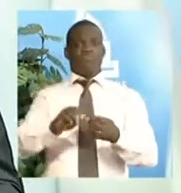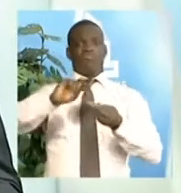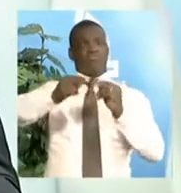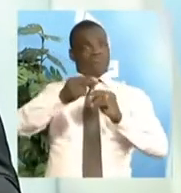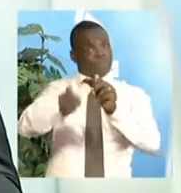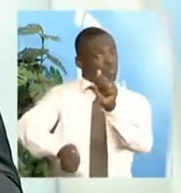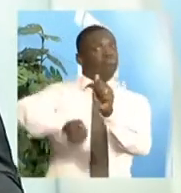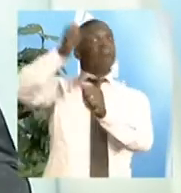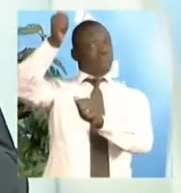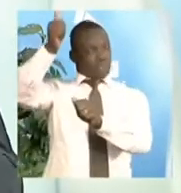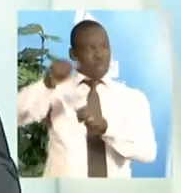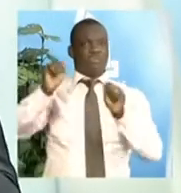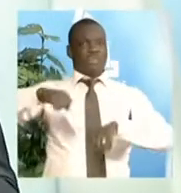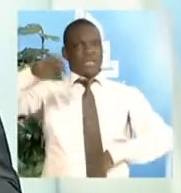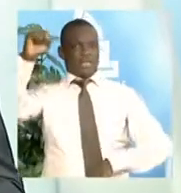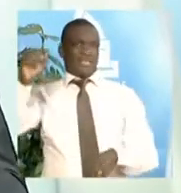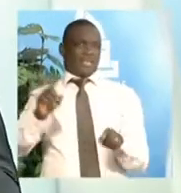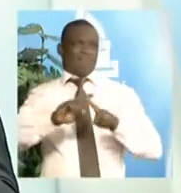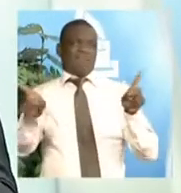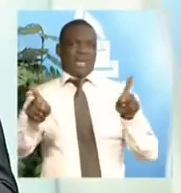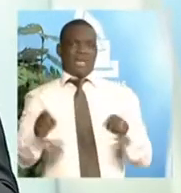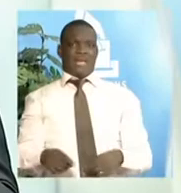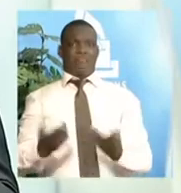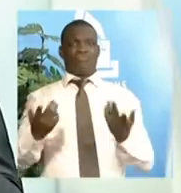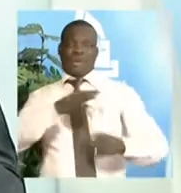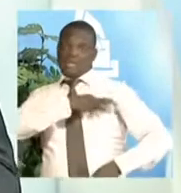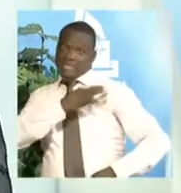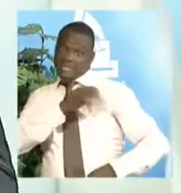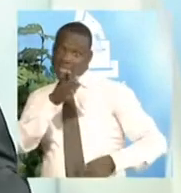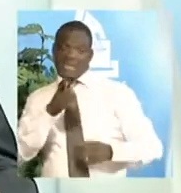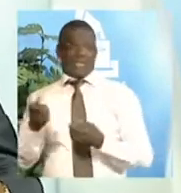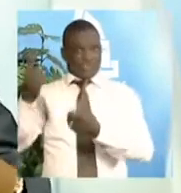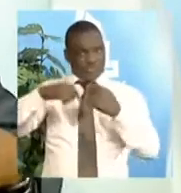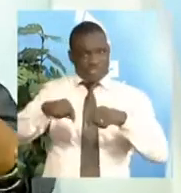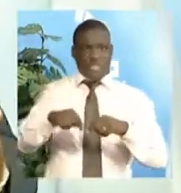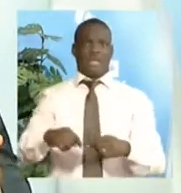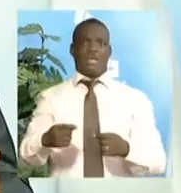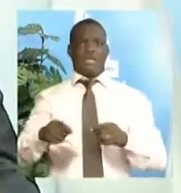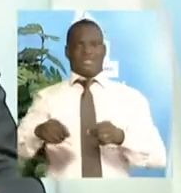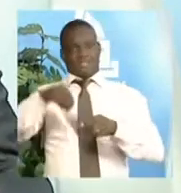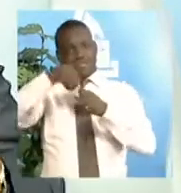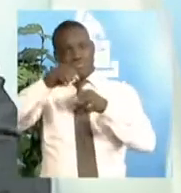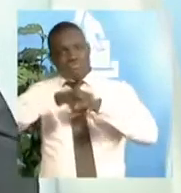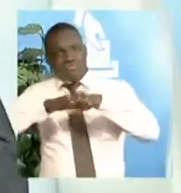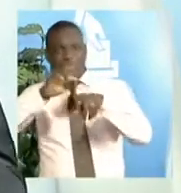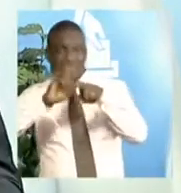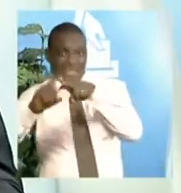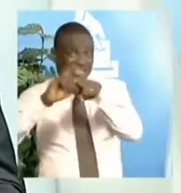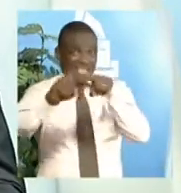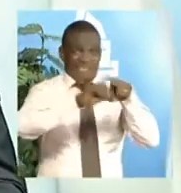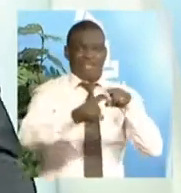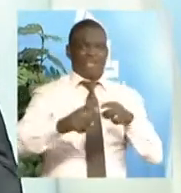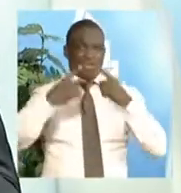Alors quand, de façon hasardeuse, vous venez sur les plateaux des réseaux sociaux pour proclamer des